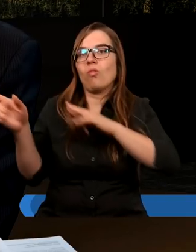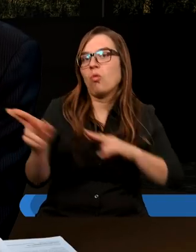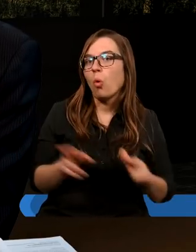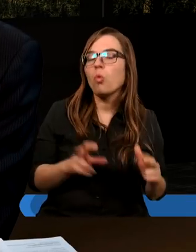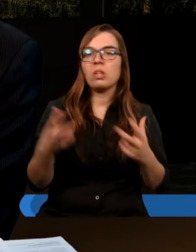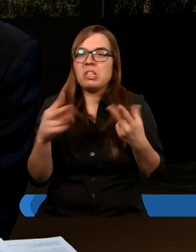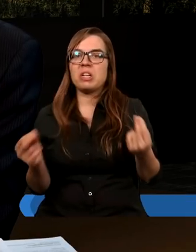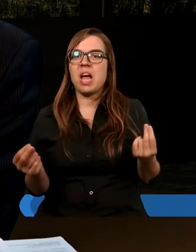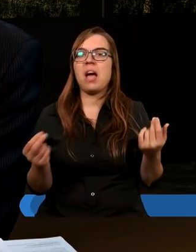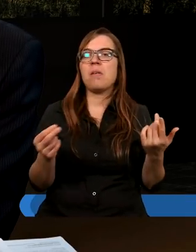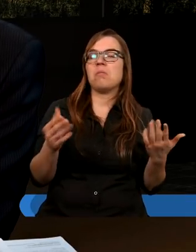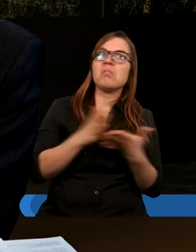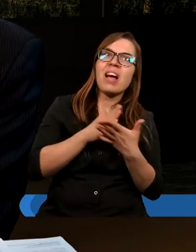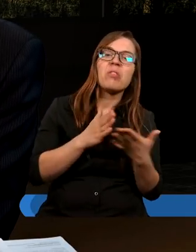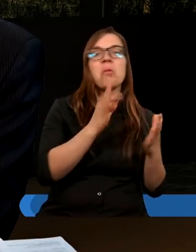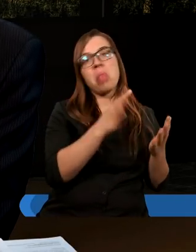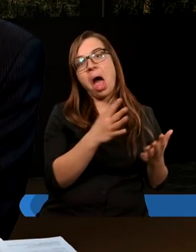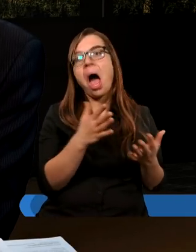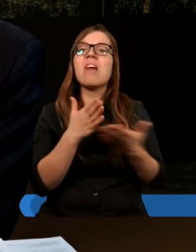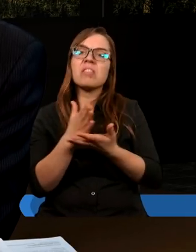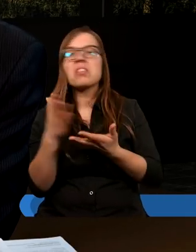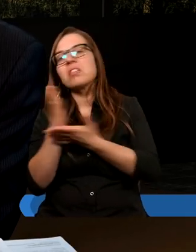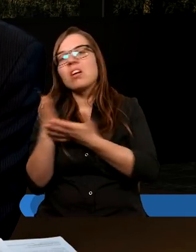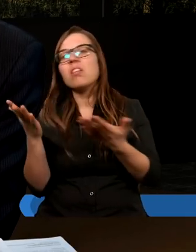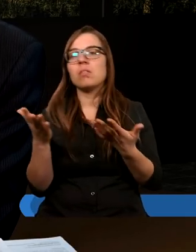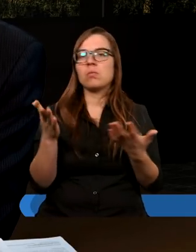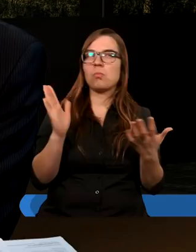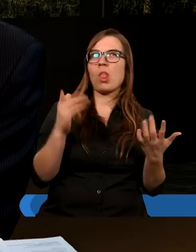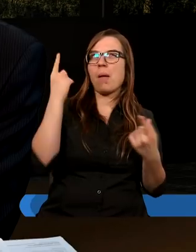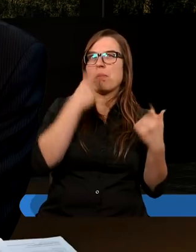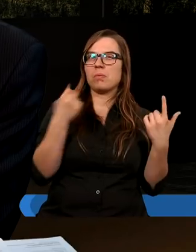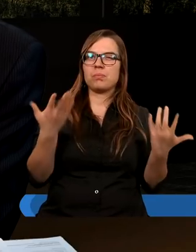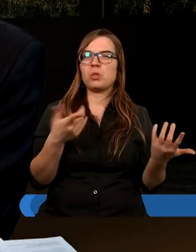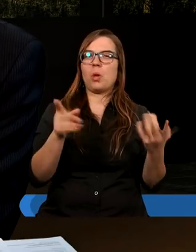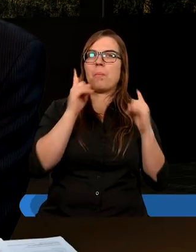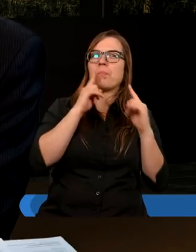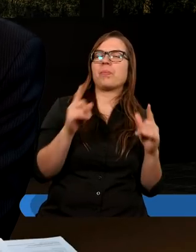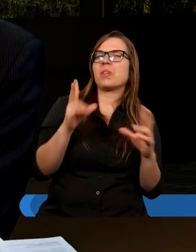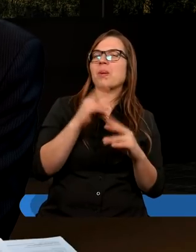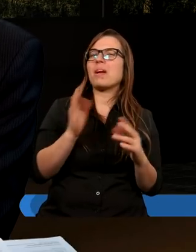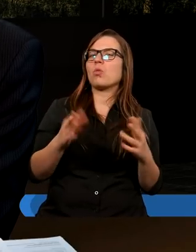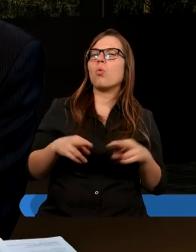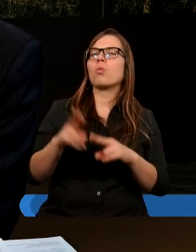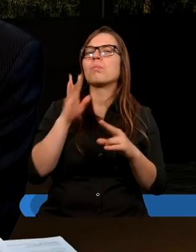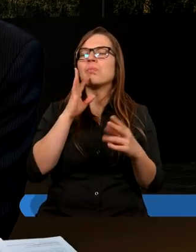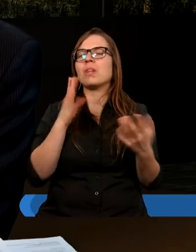zdecydowanie nie wierzą, albo mówią o tym, że to będzie rzeczywiście za tysiące